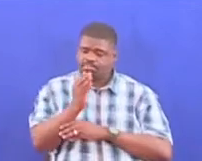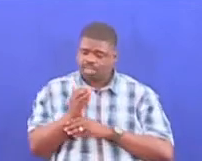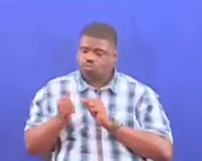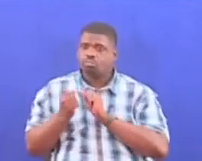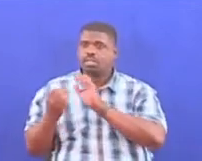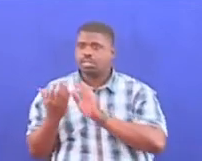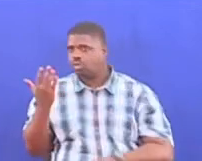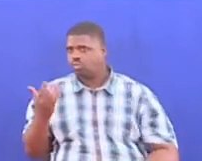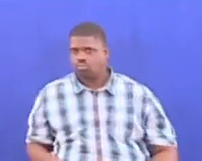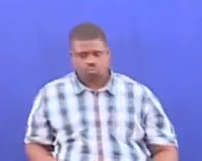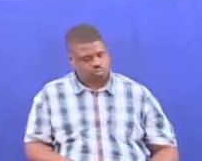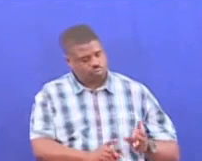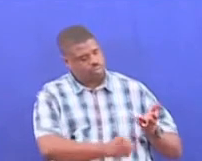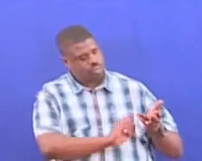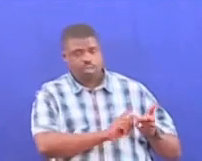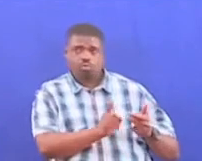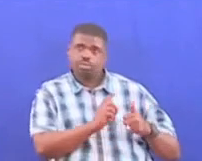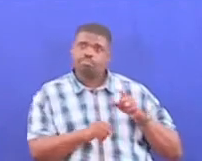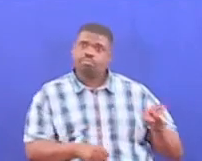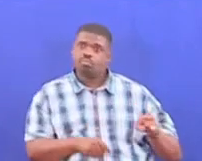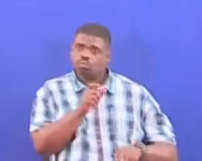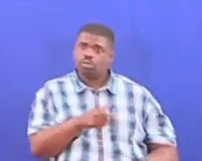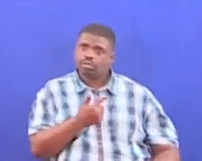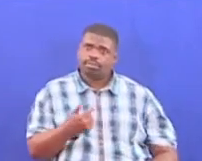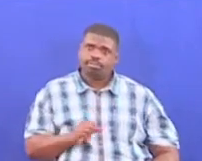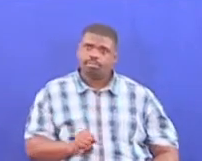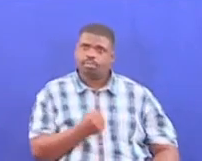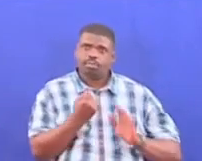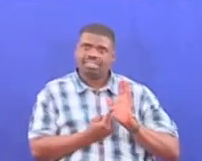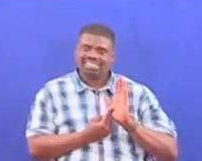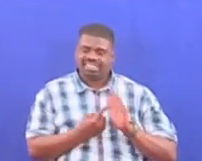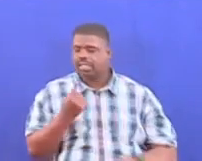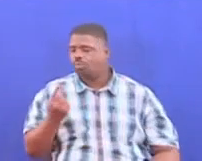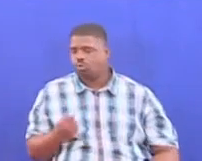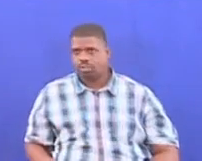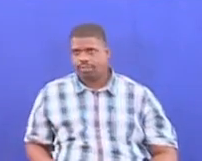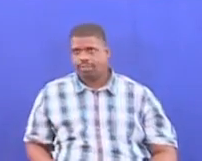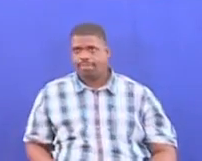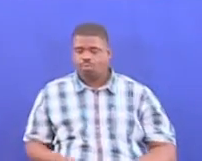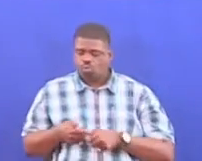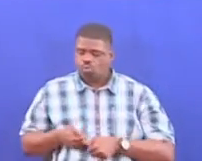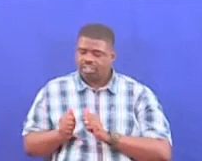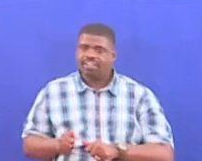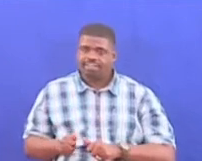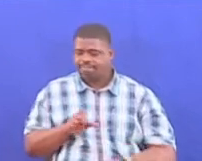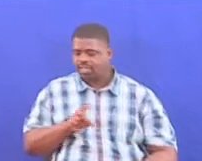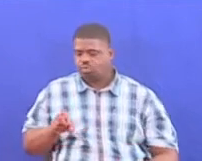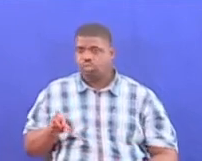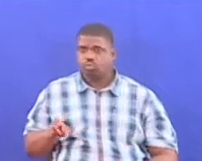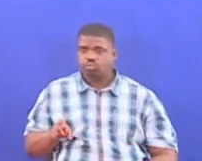Kwa takuimu ya sensa Watanzania wako zaide ya miyo ni sina moja Walio na taiki ya kupata